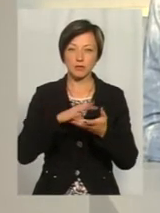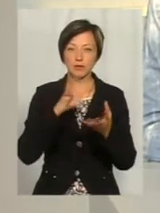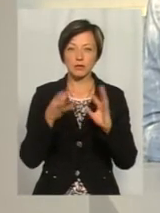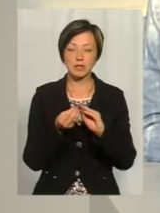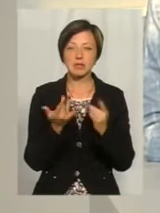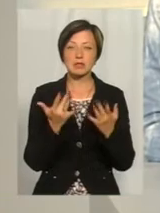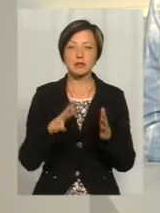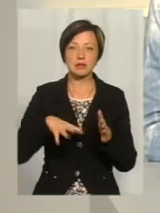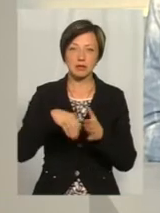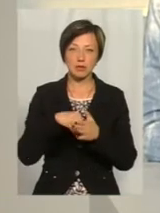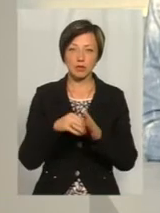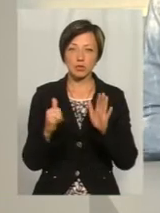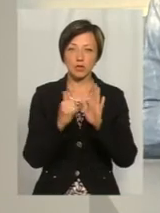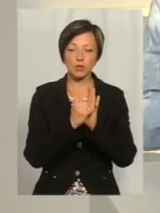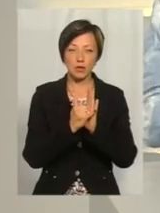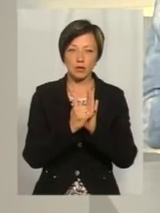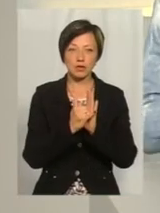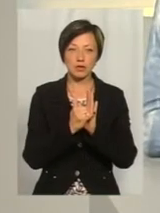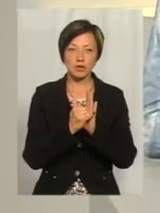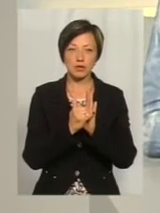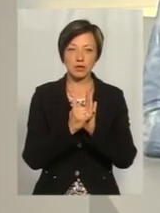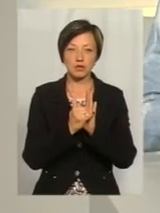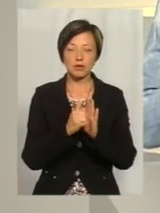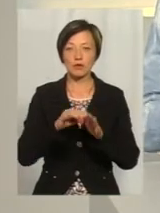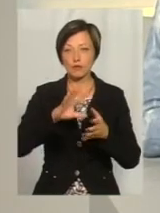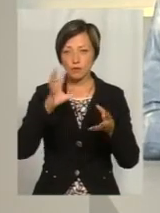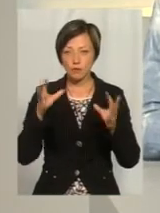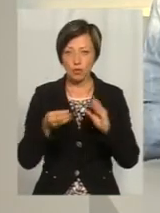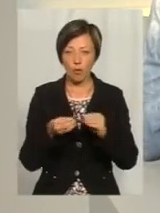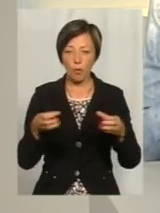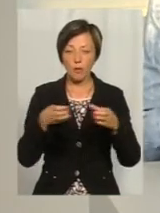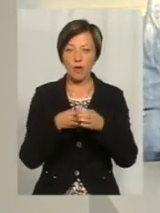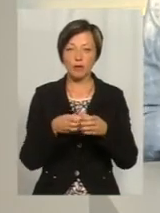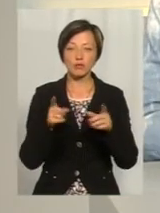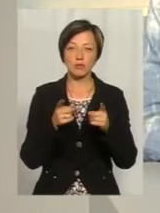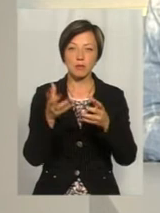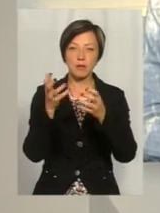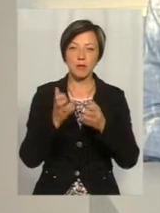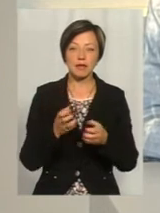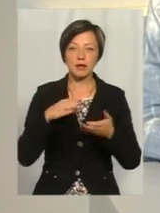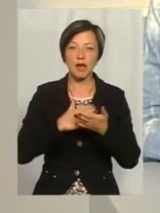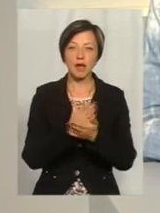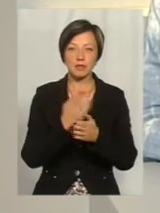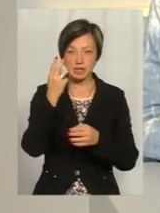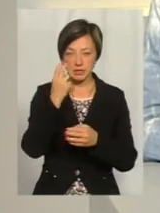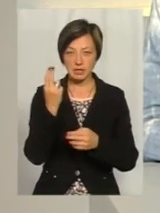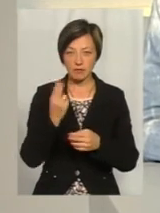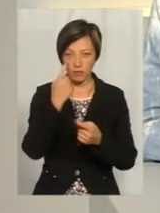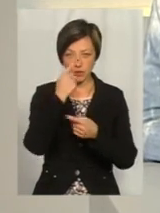оскільки обійдеться встановлення всього комплекту для того, щоб приймати якісний цифровий сигнал.